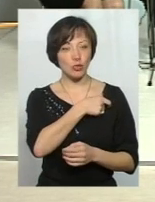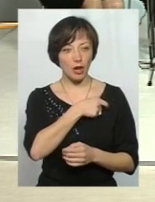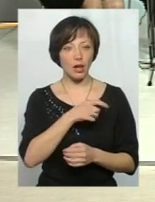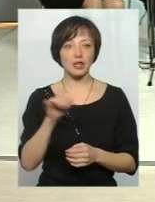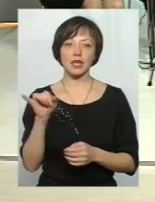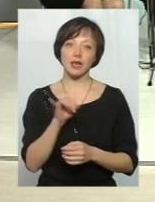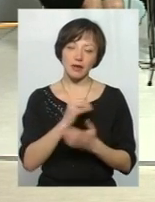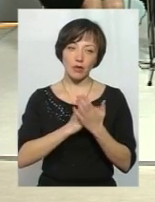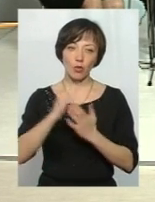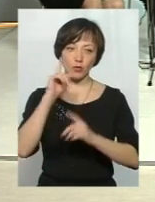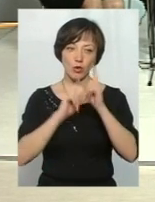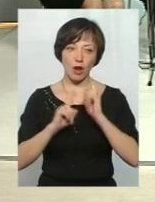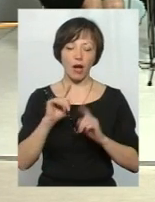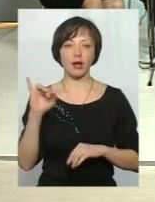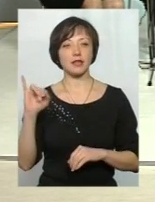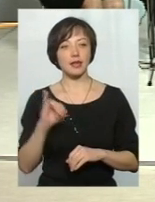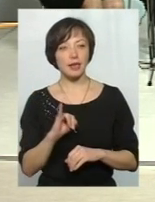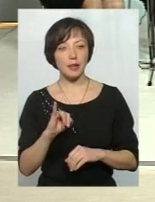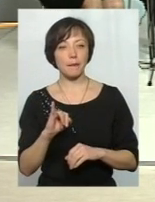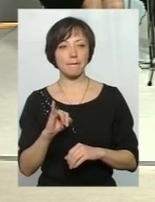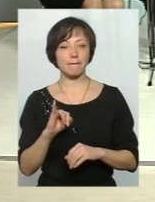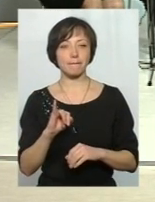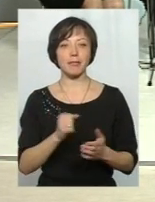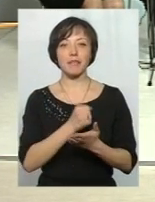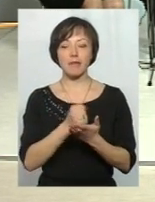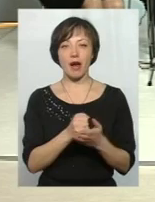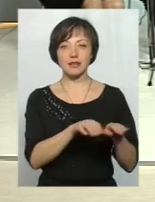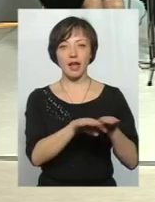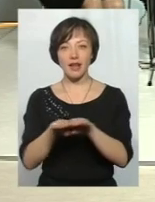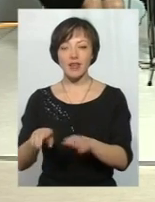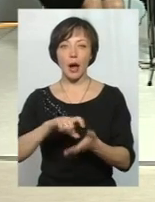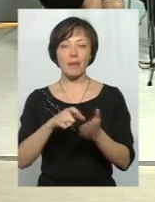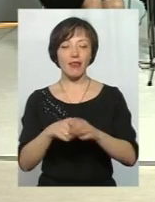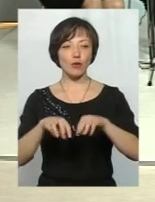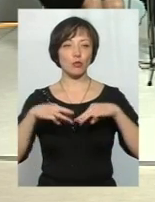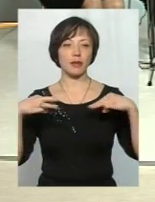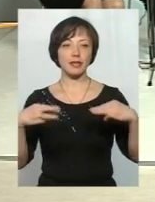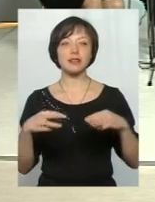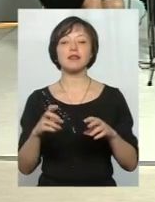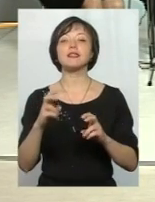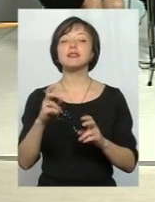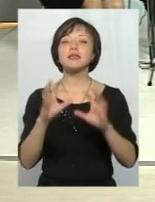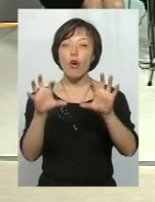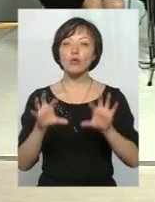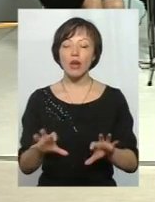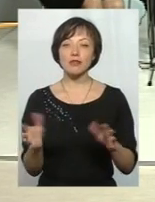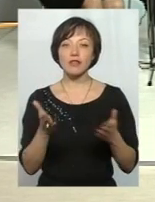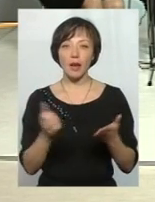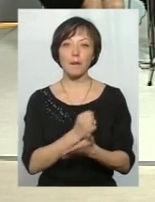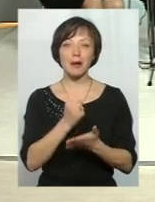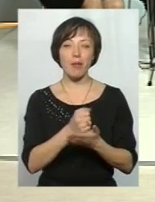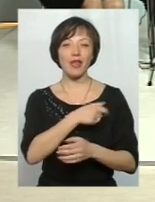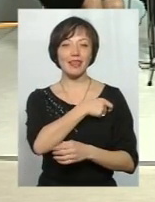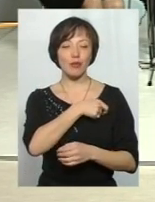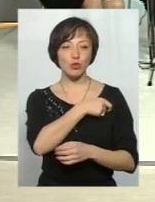і Верховної Ради, і приймаються на рівні Кабінету міністрів. Те законодавство, яке приймають